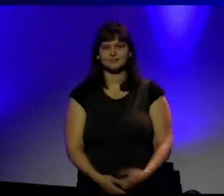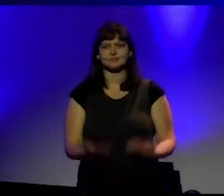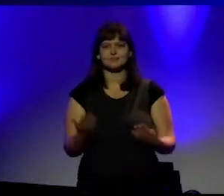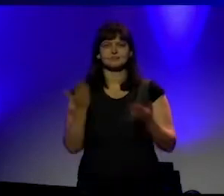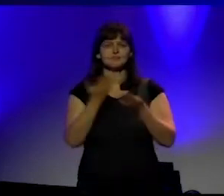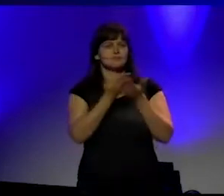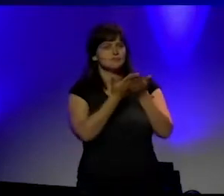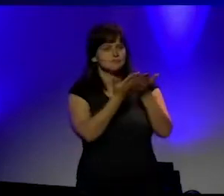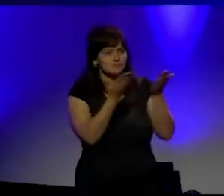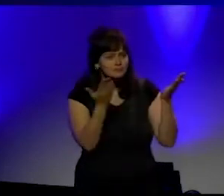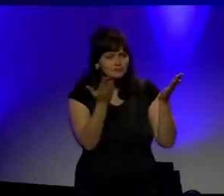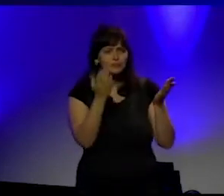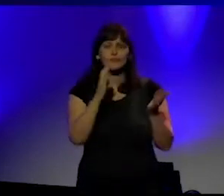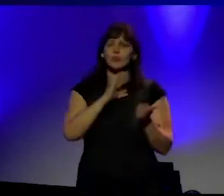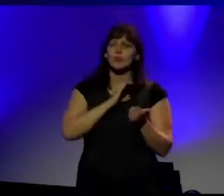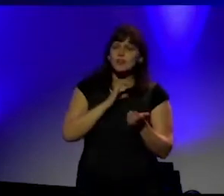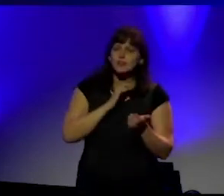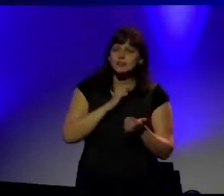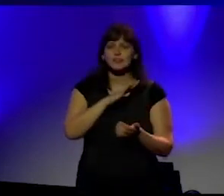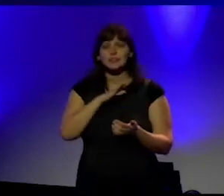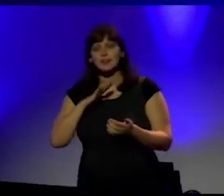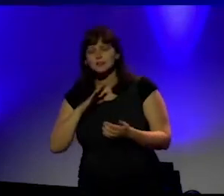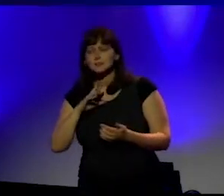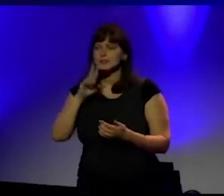Excellenties, beste collega's, dames en heren.